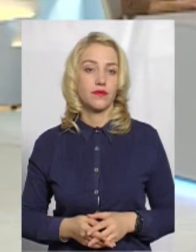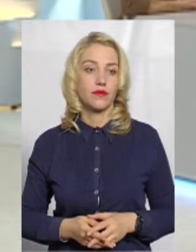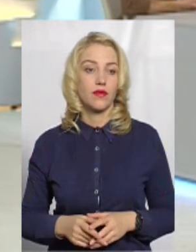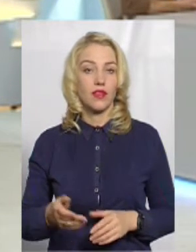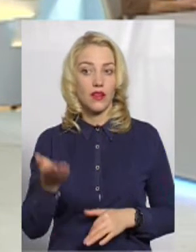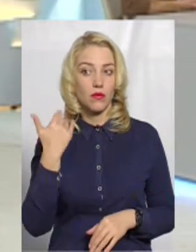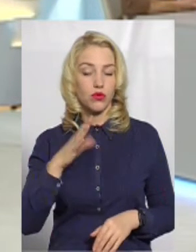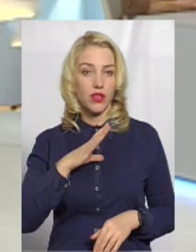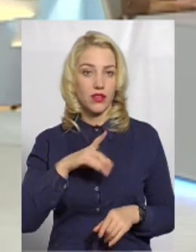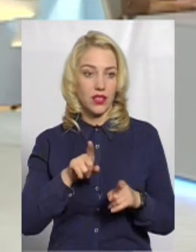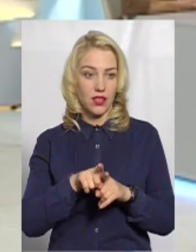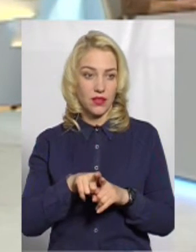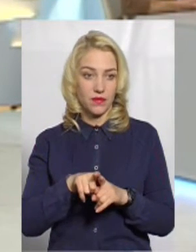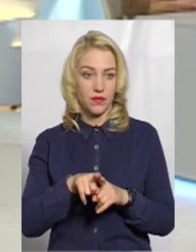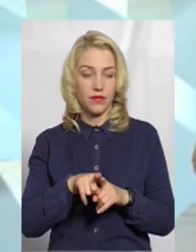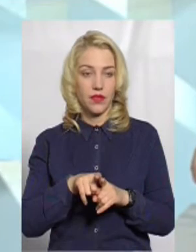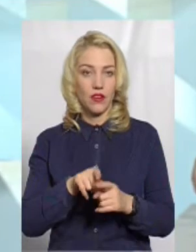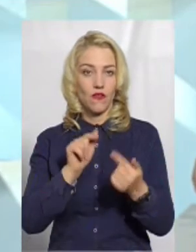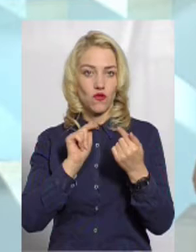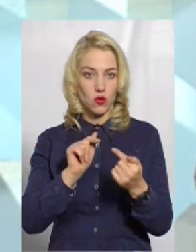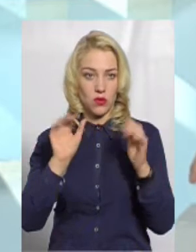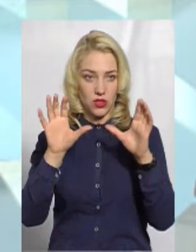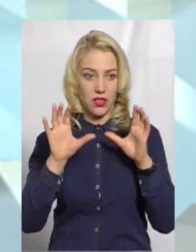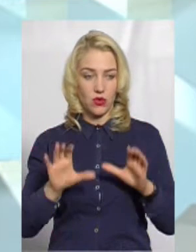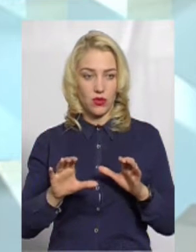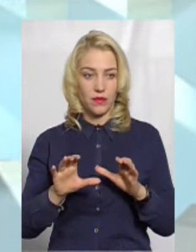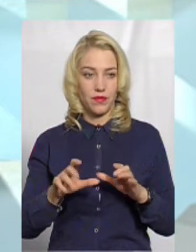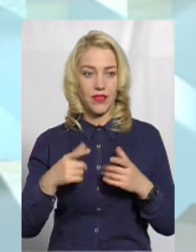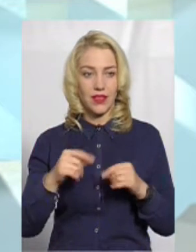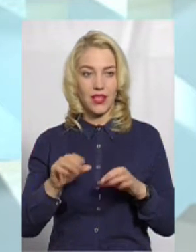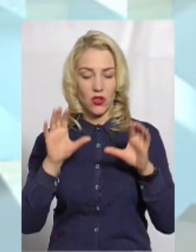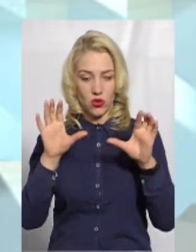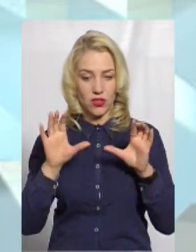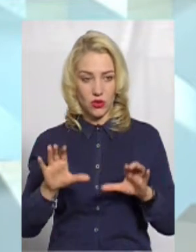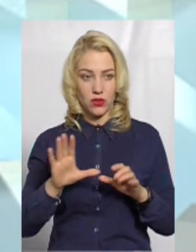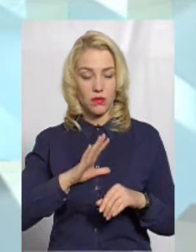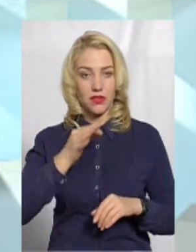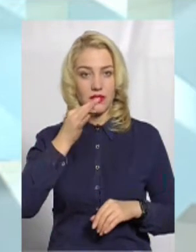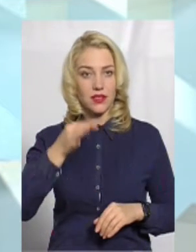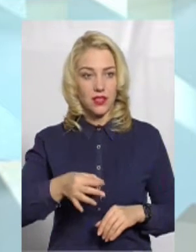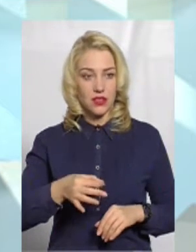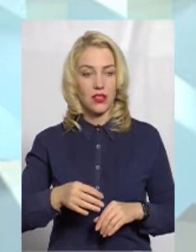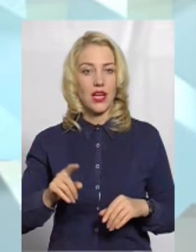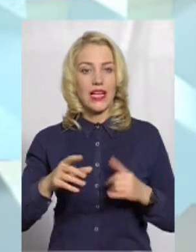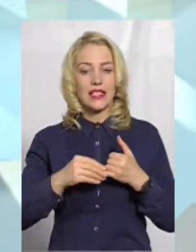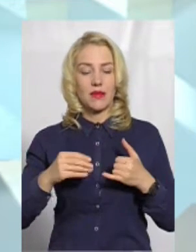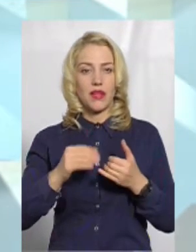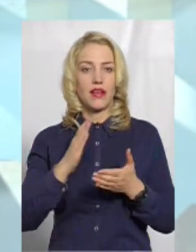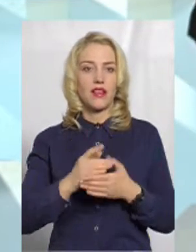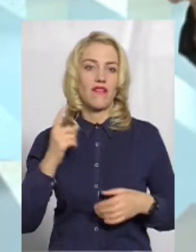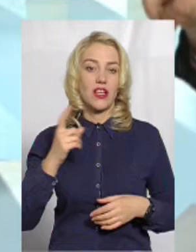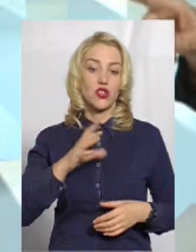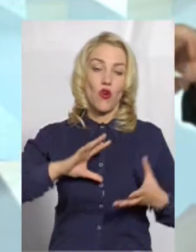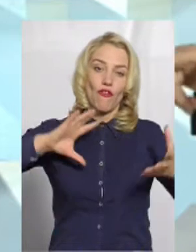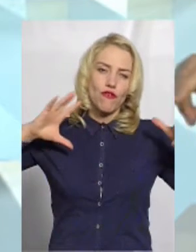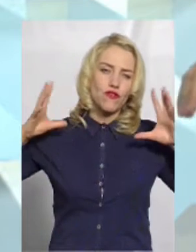Тоді була така, в супереч Конституції, де конституція була сказана, що земля є власницю